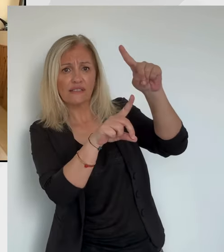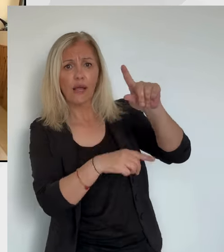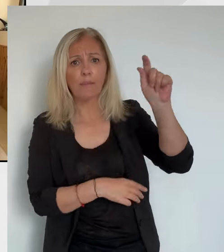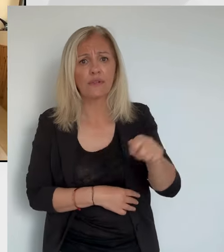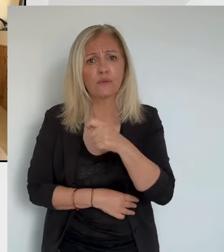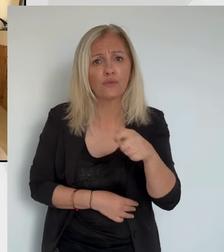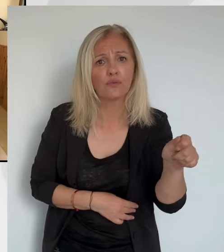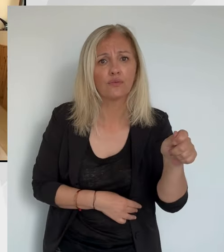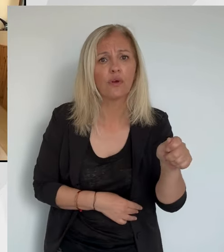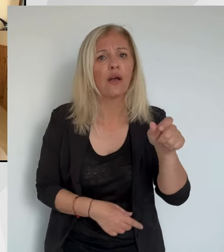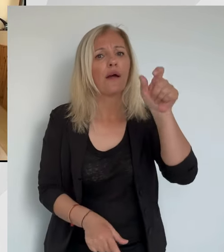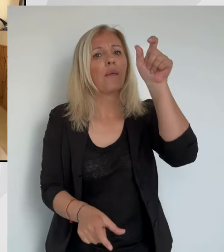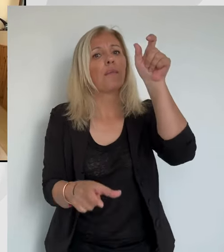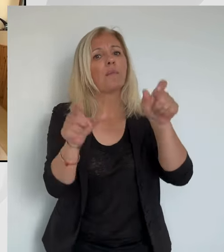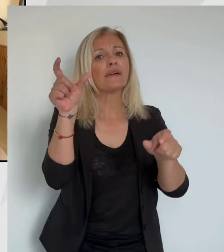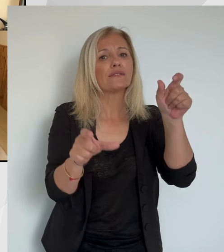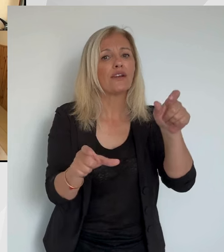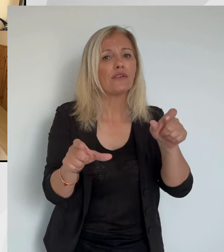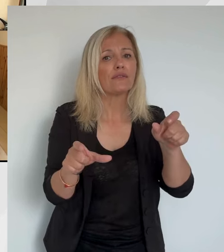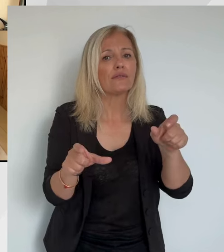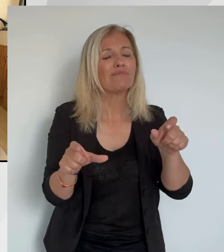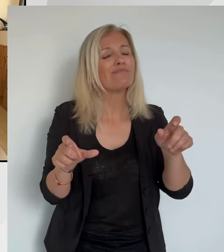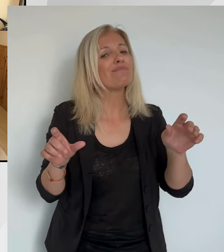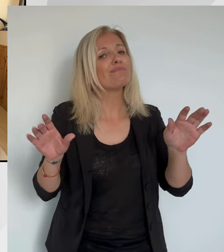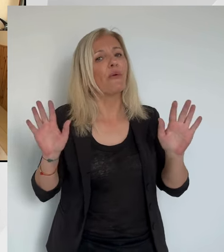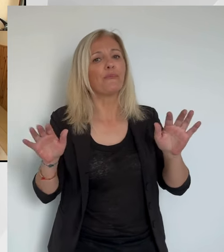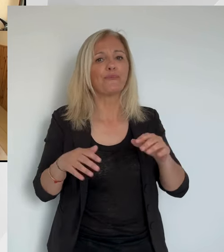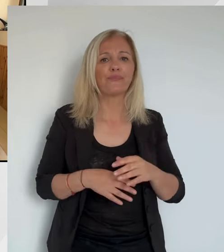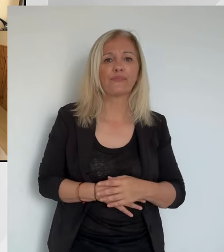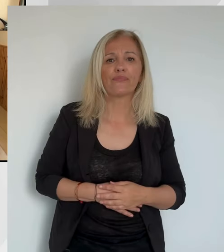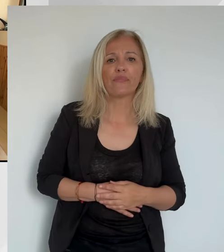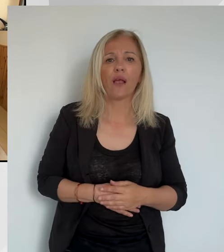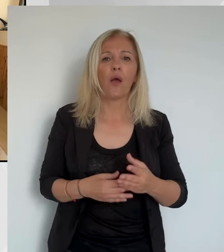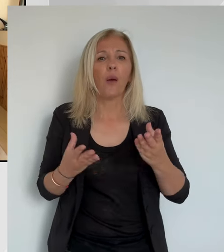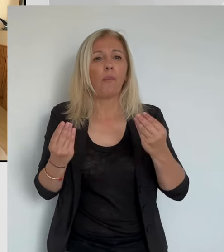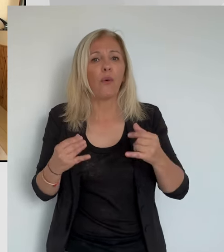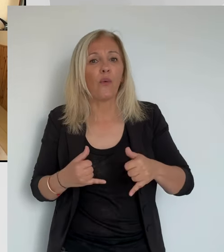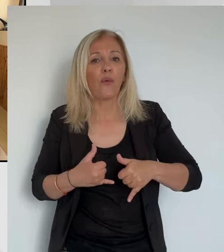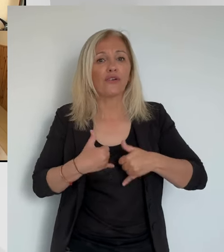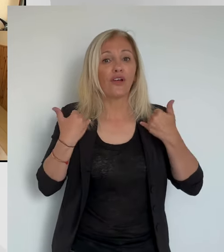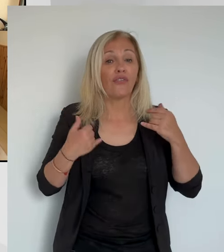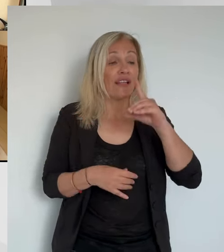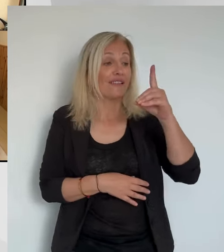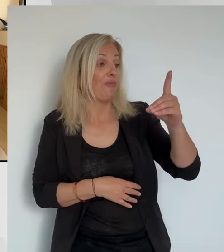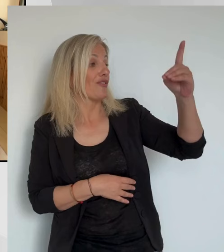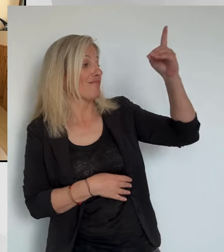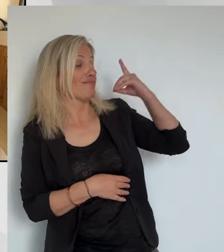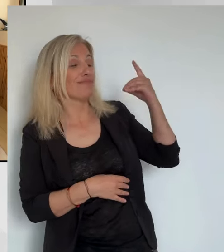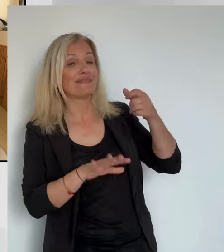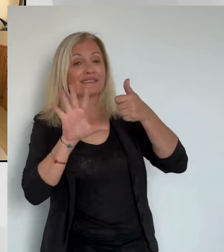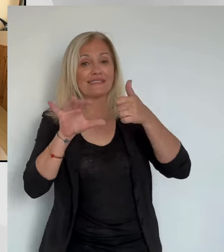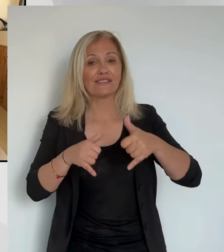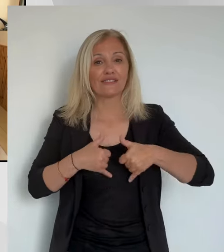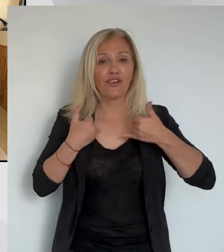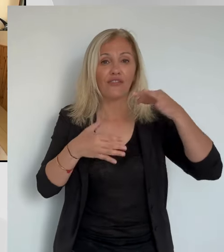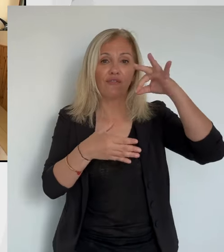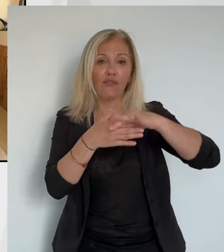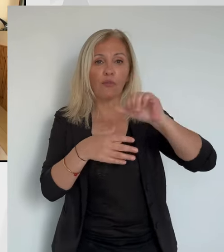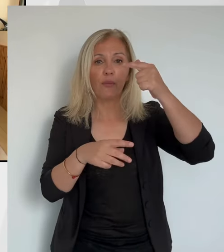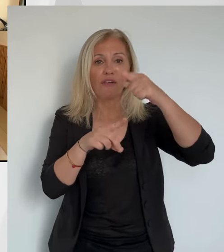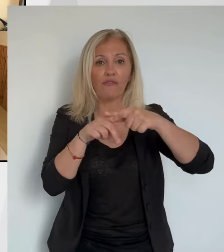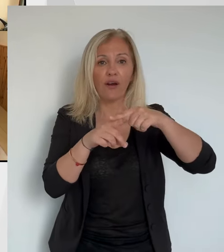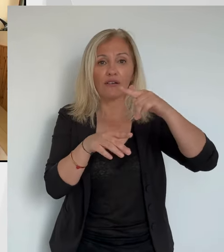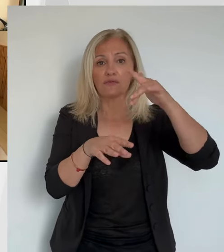Beaucoup votaient contre Macron, pas pour Bardella, la plupart, mais contre Macron. C'est un vote contre sa terre, sûr.